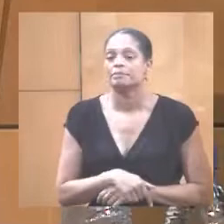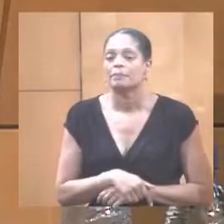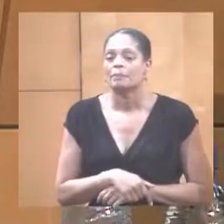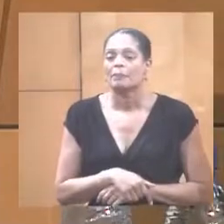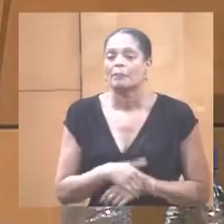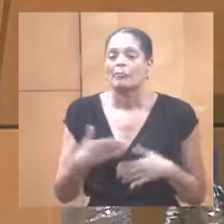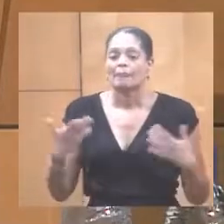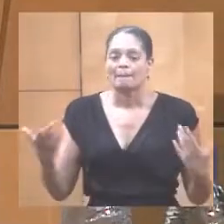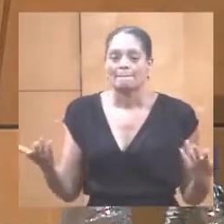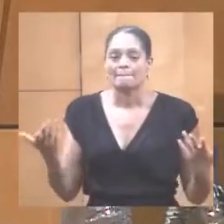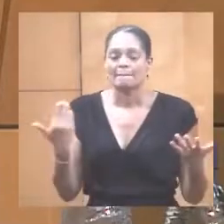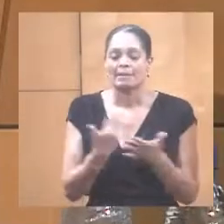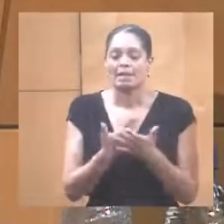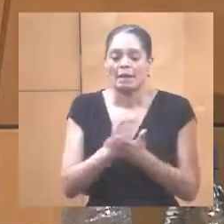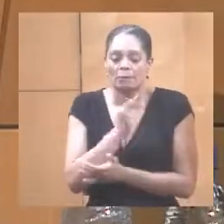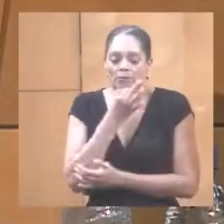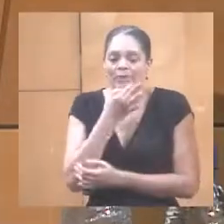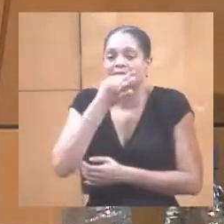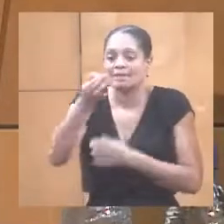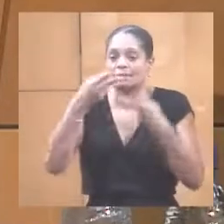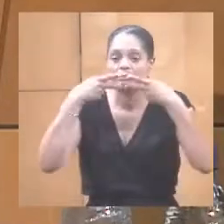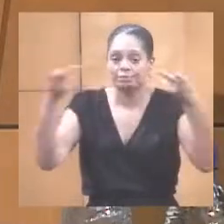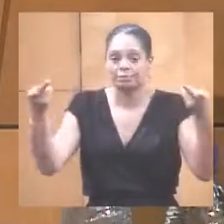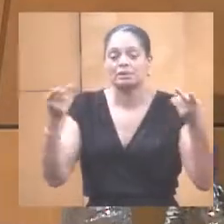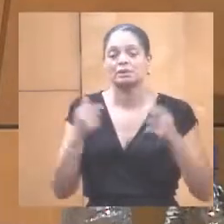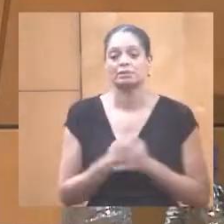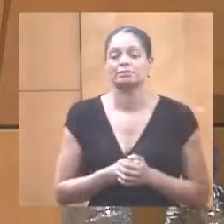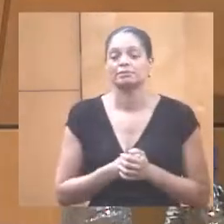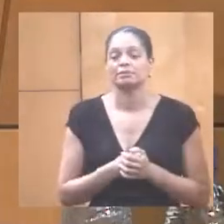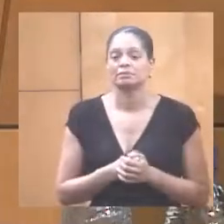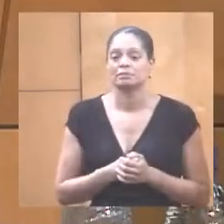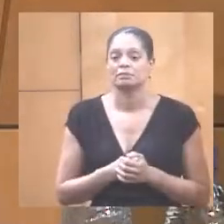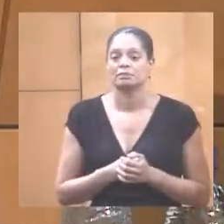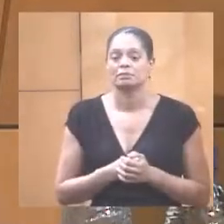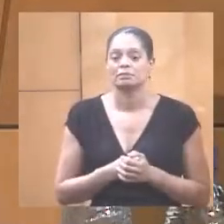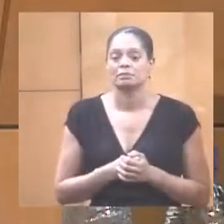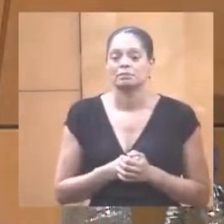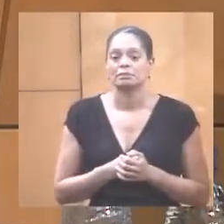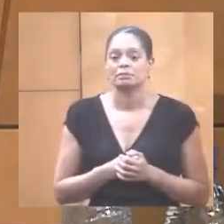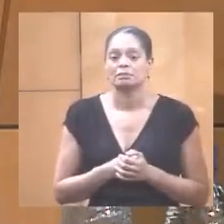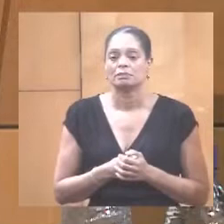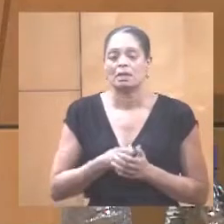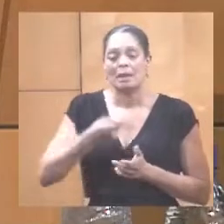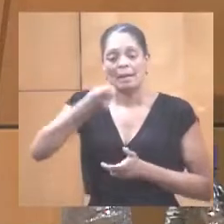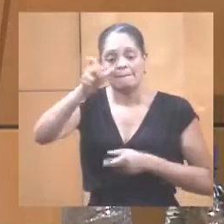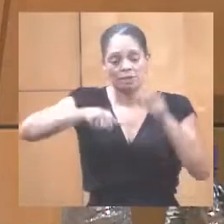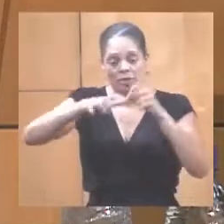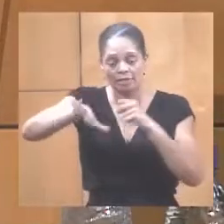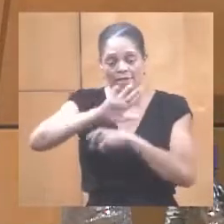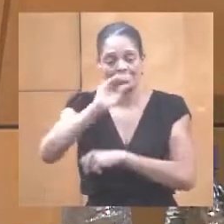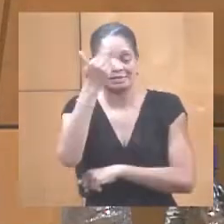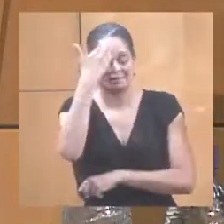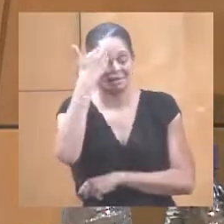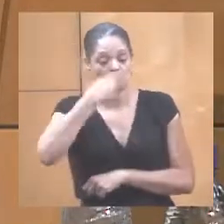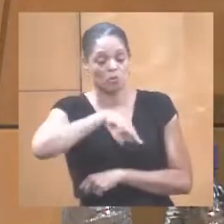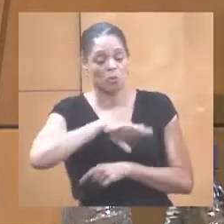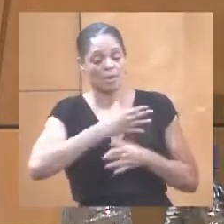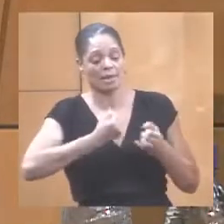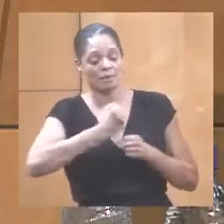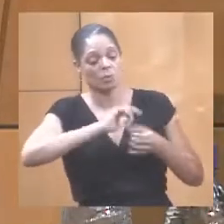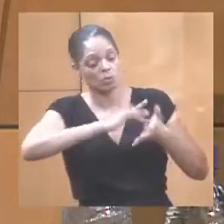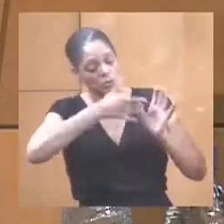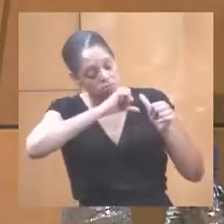Donc, je voulais profiter pour le dire publiquement, pour que tous ceux qui nous entendent au-delà de cette salle sachent que nous avons mis en place tous les